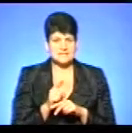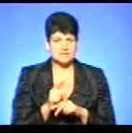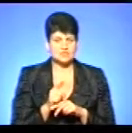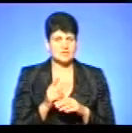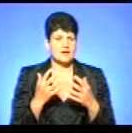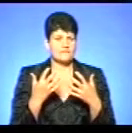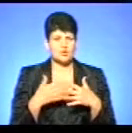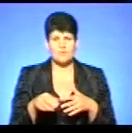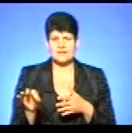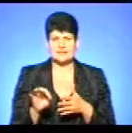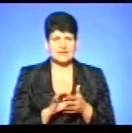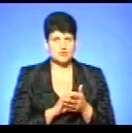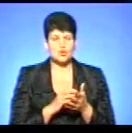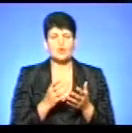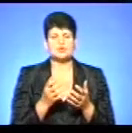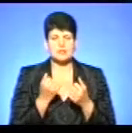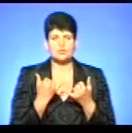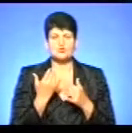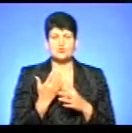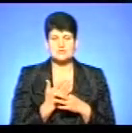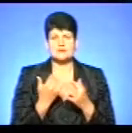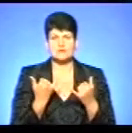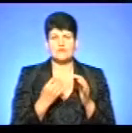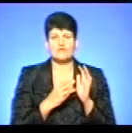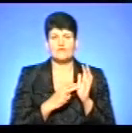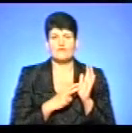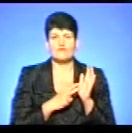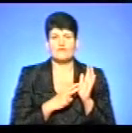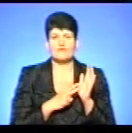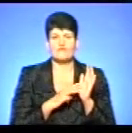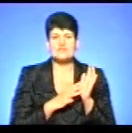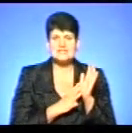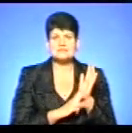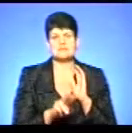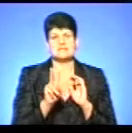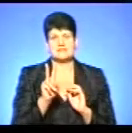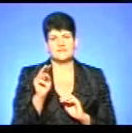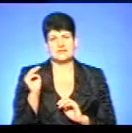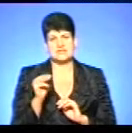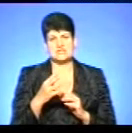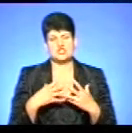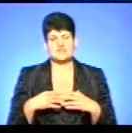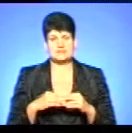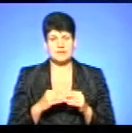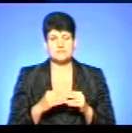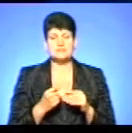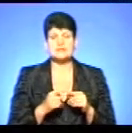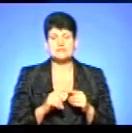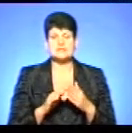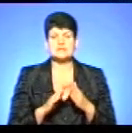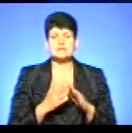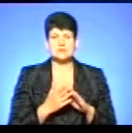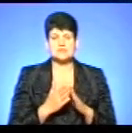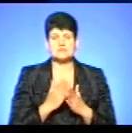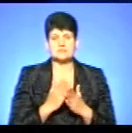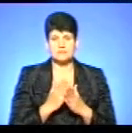звернень громадян, і отримують субсидії, на сьогодні складає 82 тисячі сімей. Отож, така ситуація, зокрема,